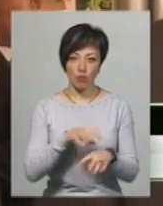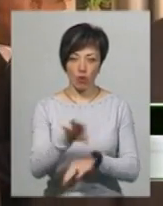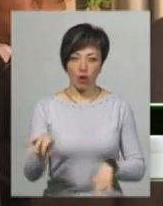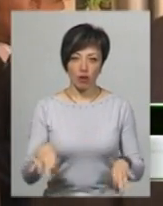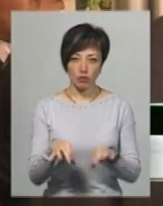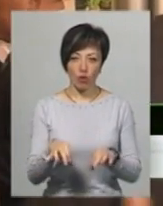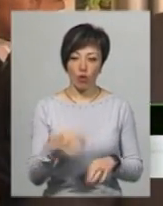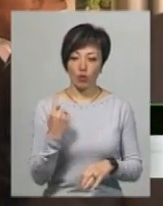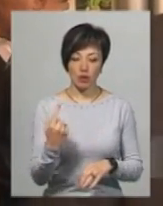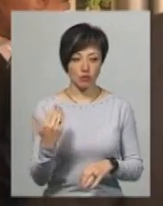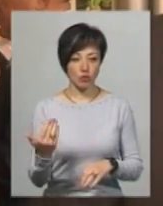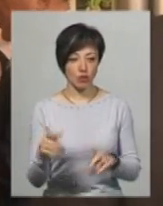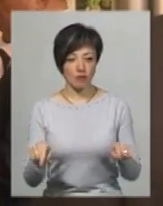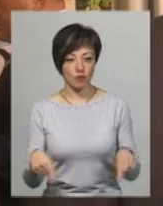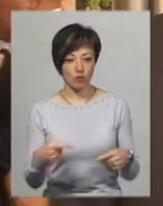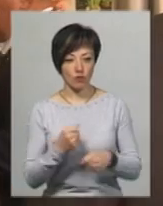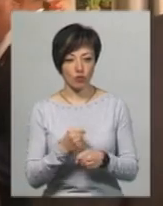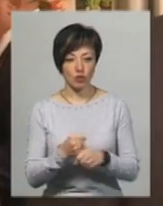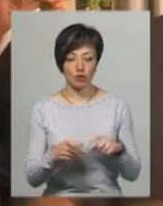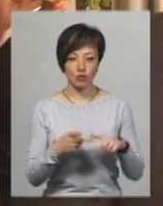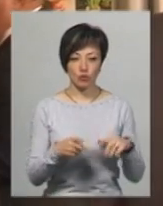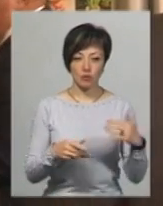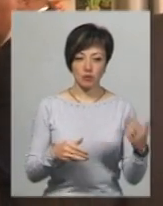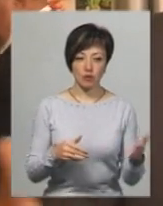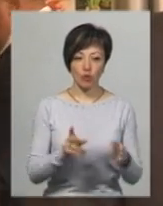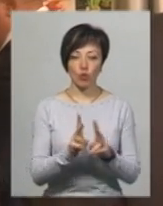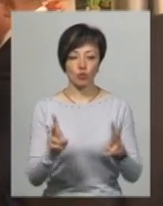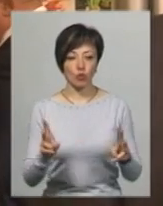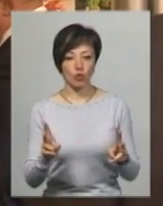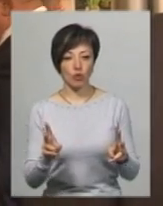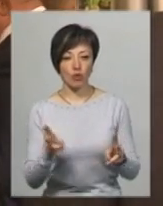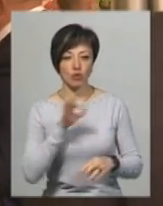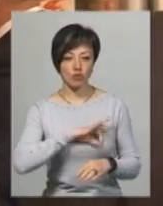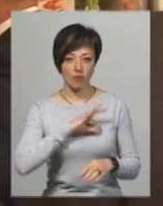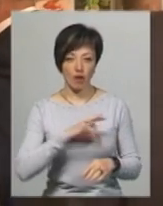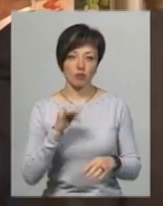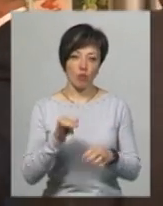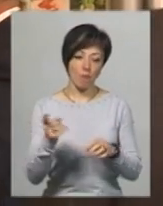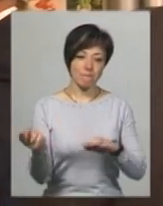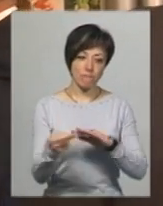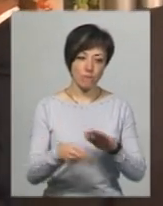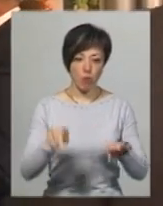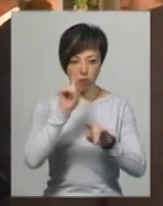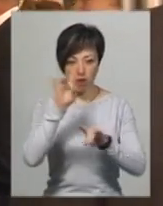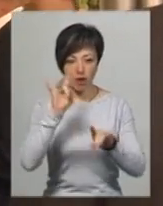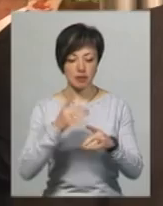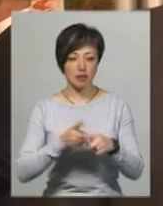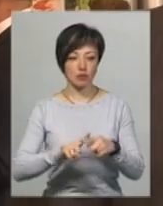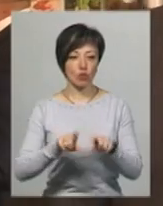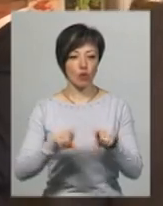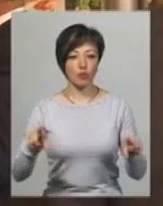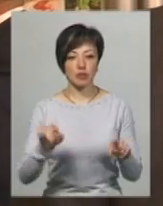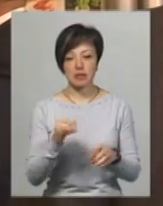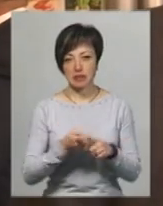Тобто одна сторона – відновлення його роботи, інша сторона – хто перевізник, хто користувач, популяризація цього аеропорту. І